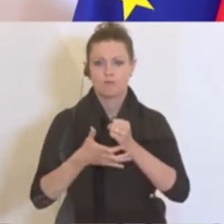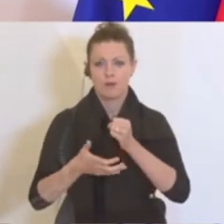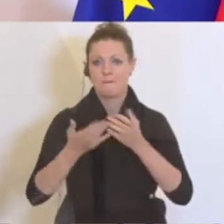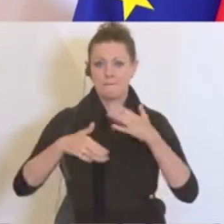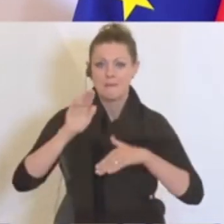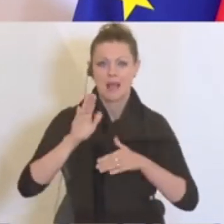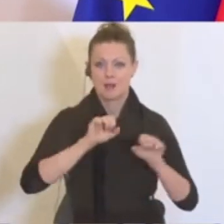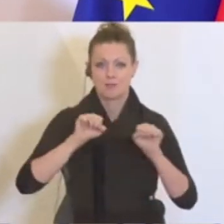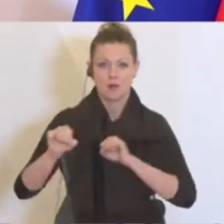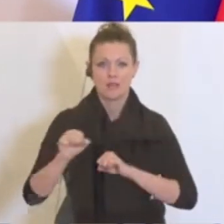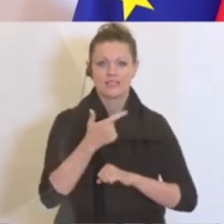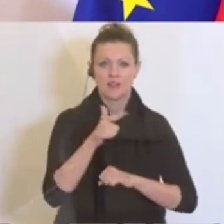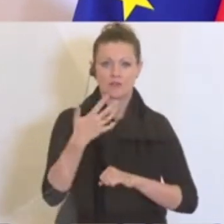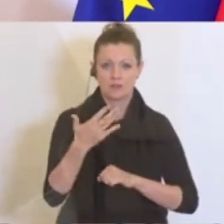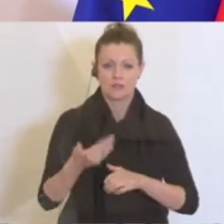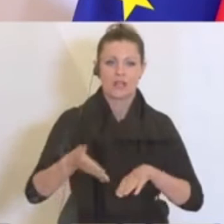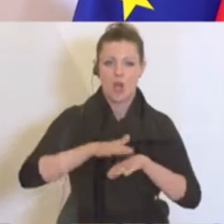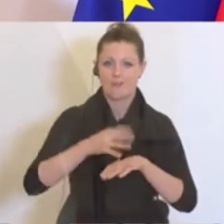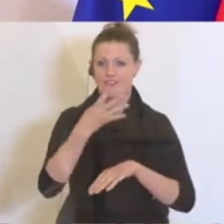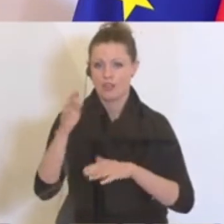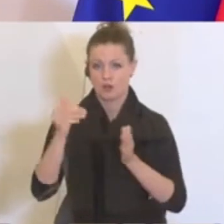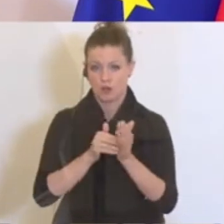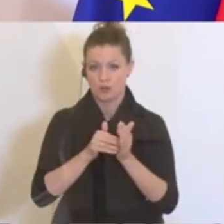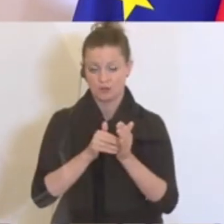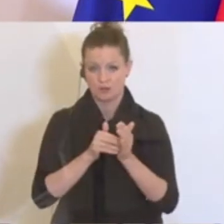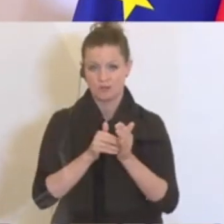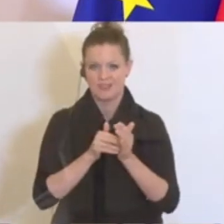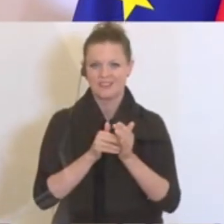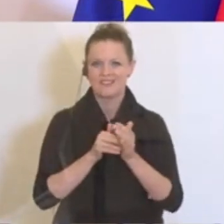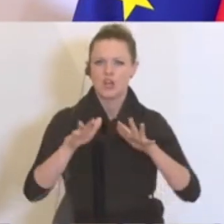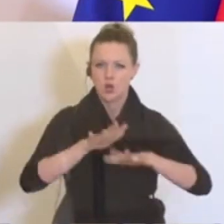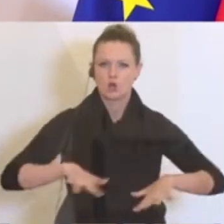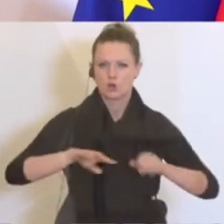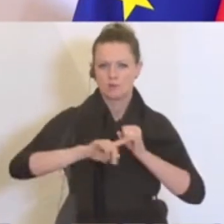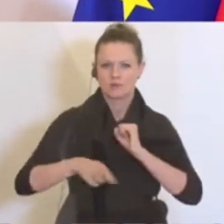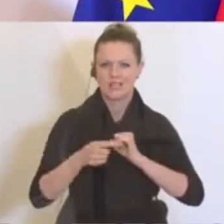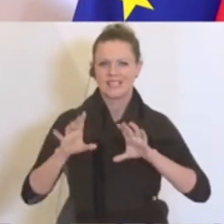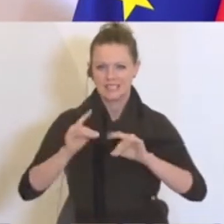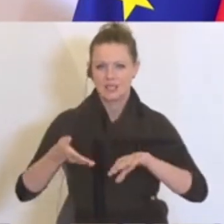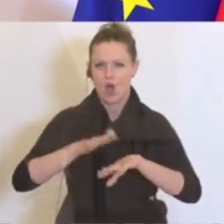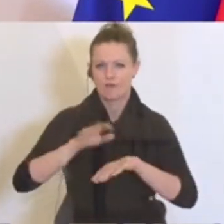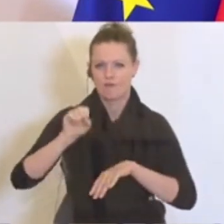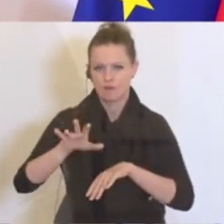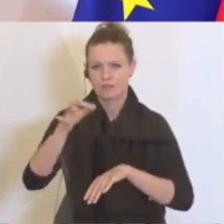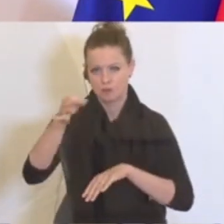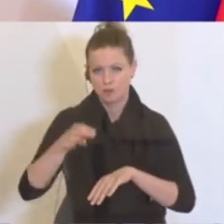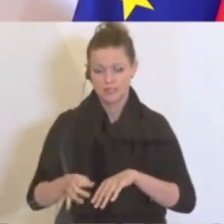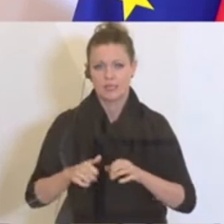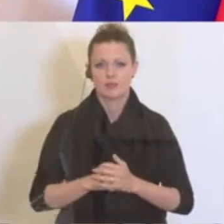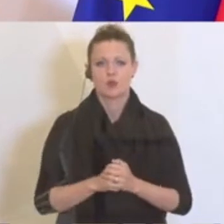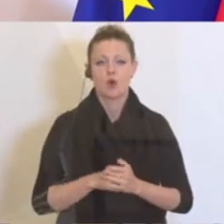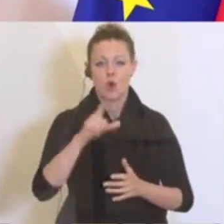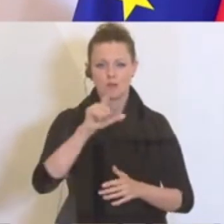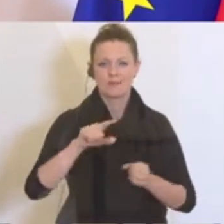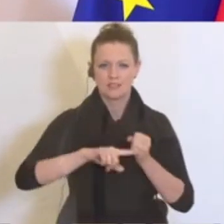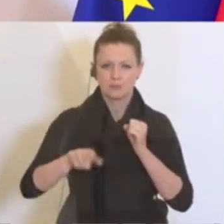von 255.000 auf 400.000, eine Erhöhung des Grundpauschales von 10 auf 15 Prozent und der